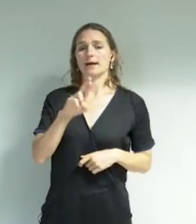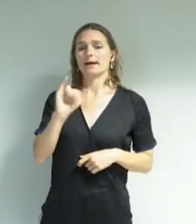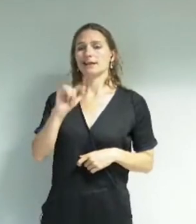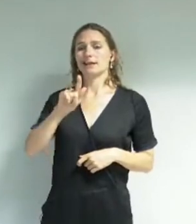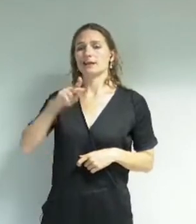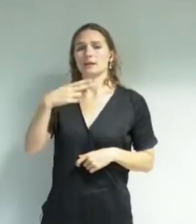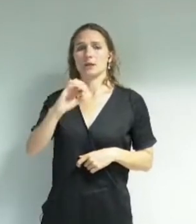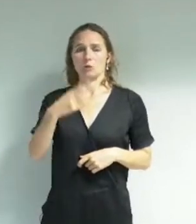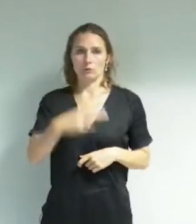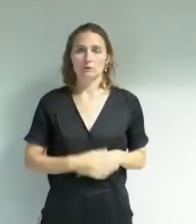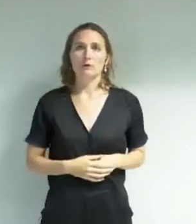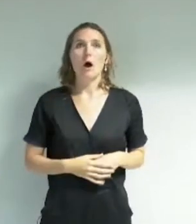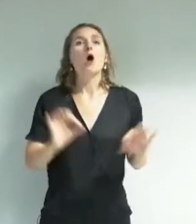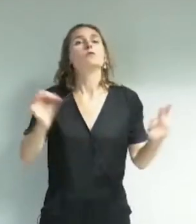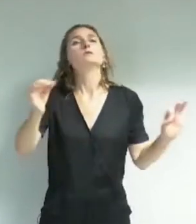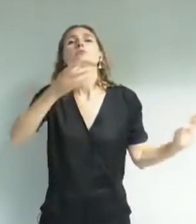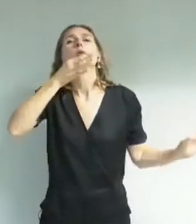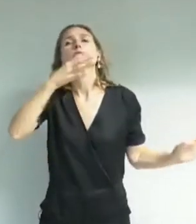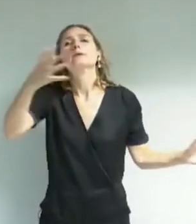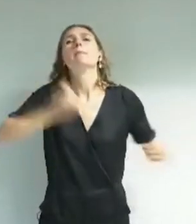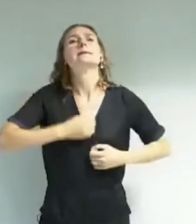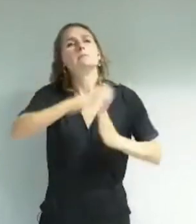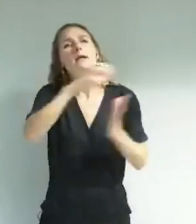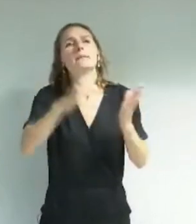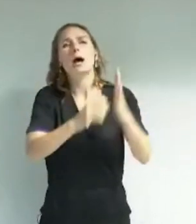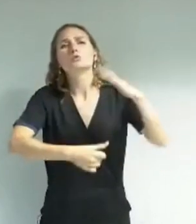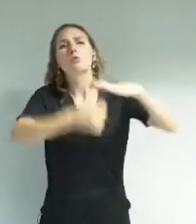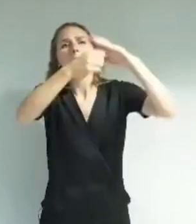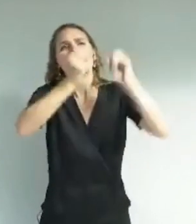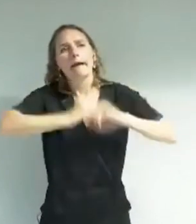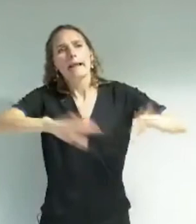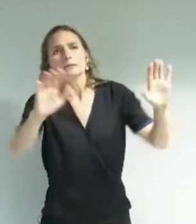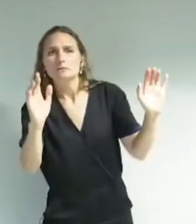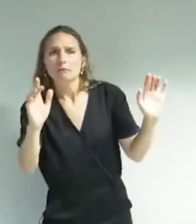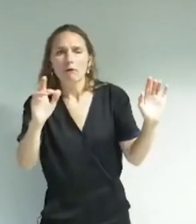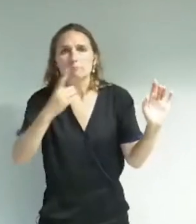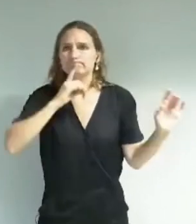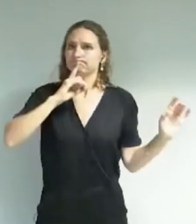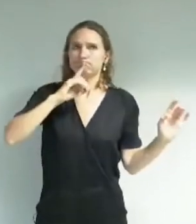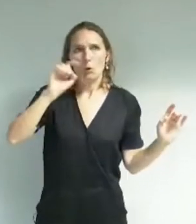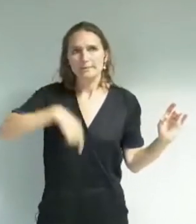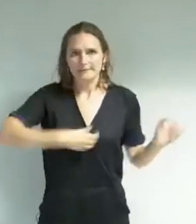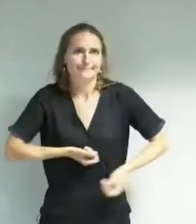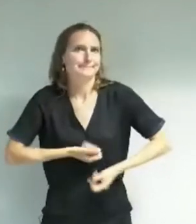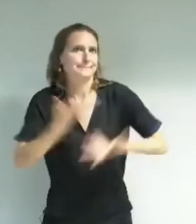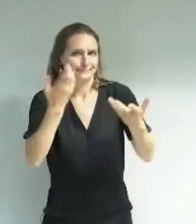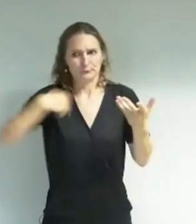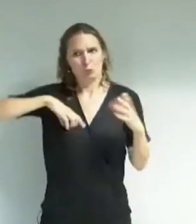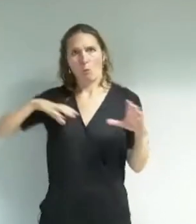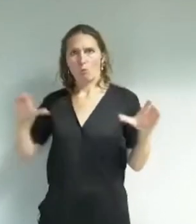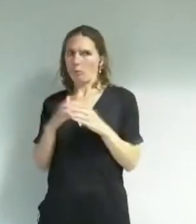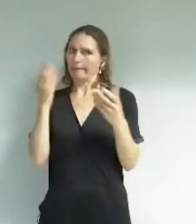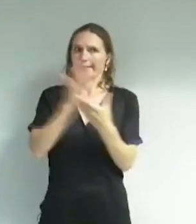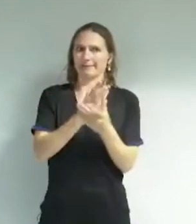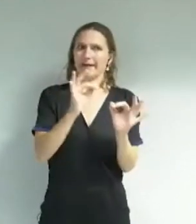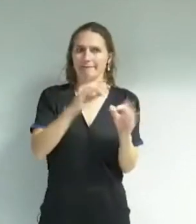Oui, on ne pas laisser passer cette délibération en cadre, évidemment, sans rien dire et notre groupe intervient sur